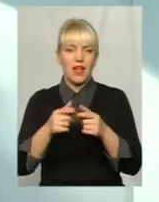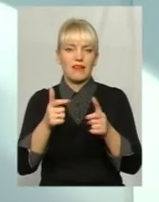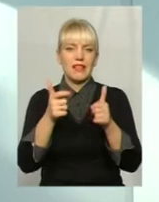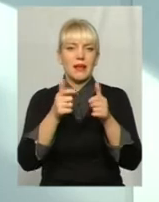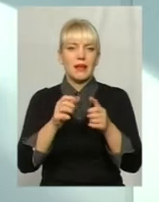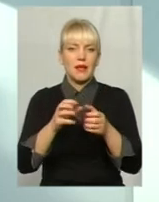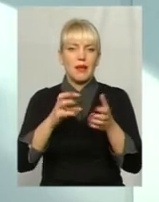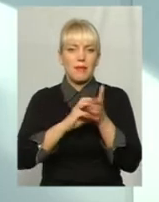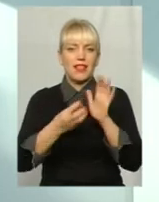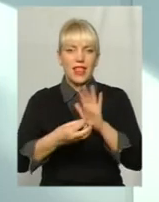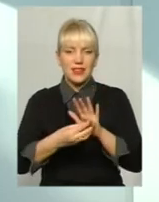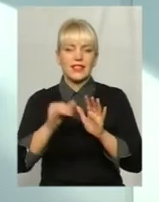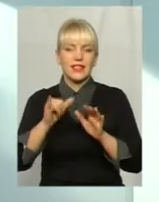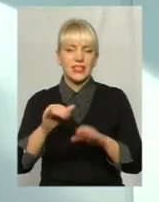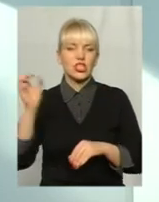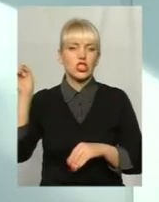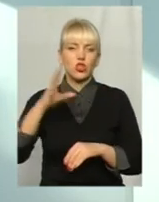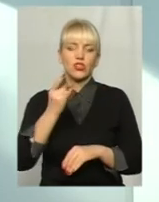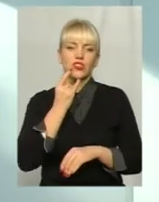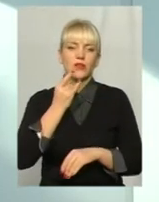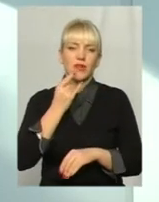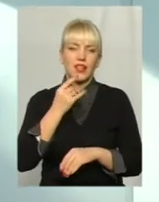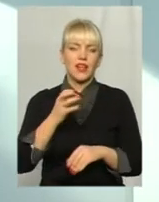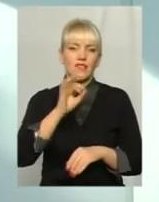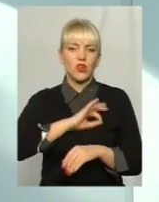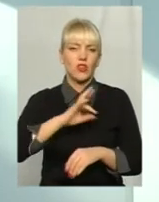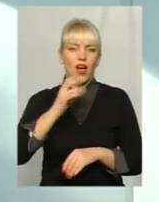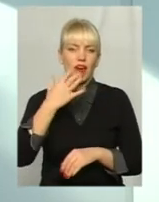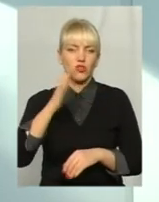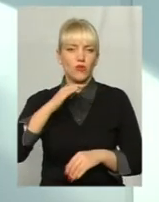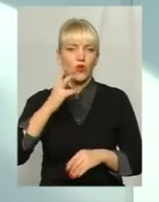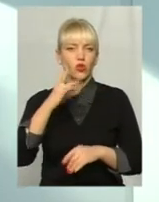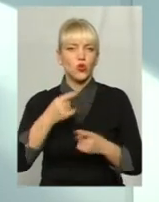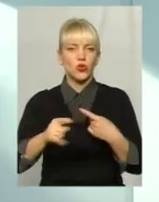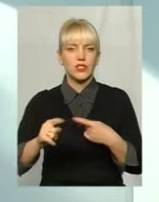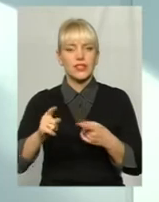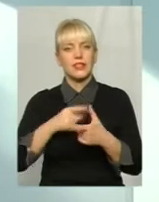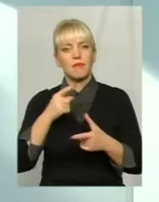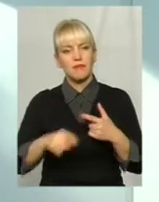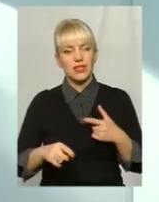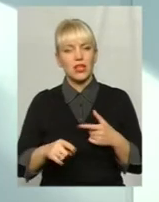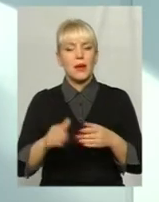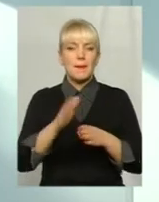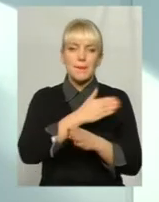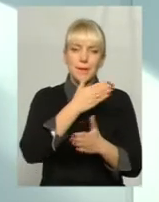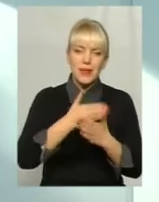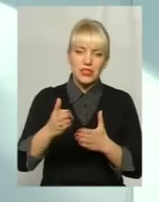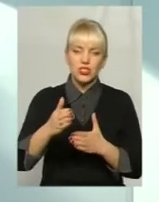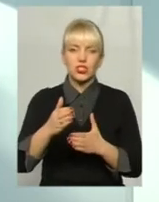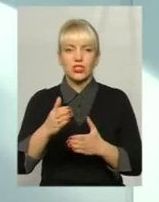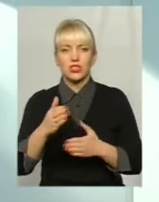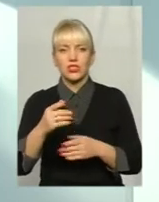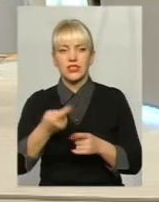батареї використовуємо на гарячу воду. Але різниця між номінацією і лімітами тільки в одному.